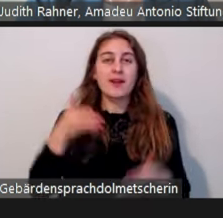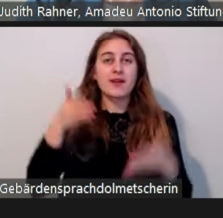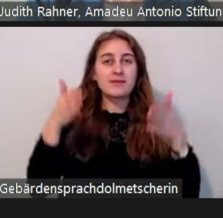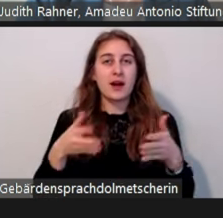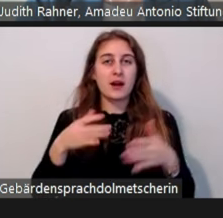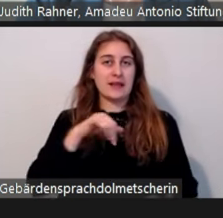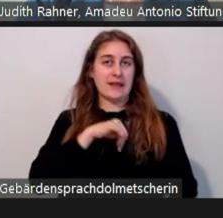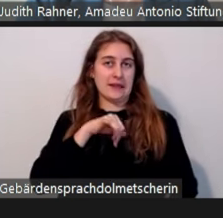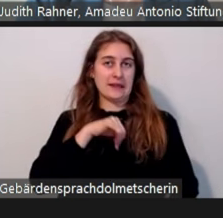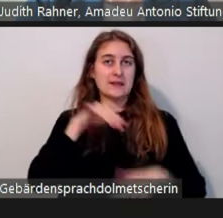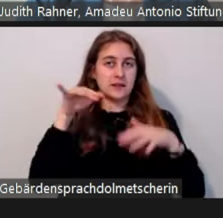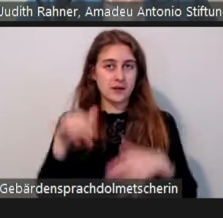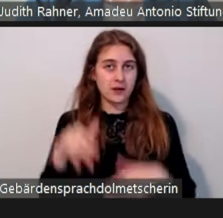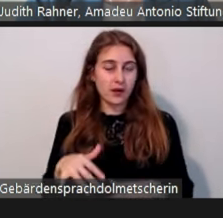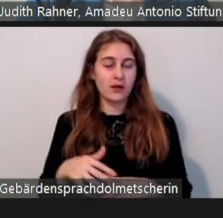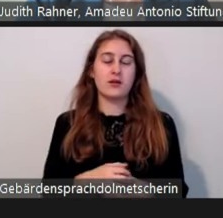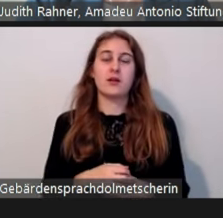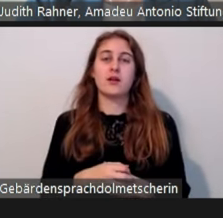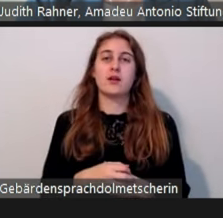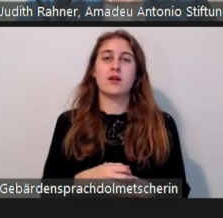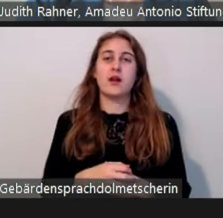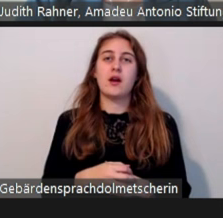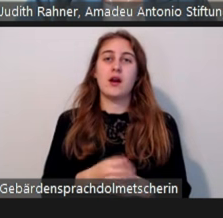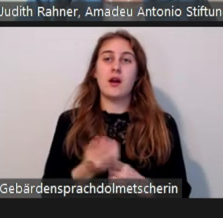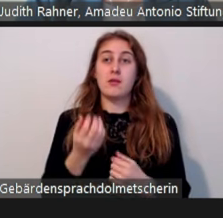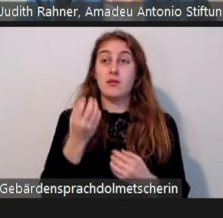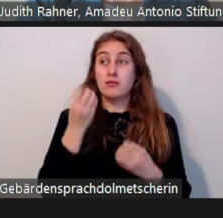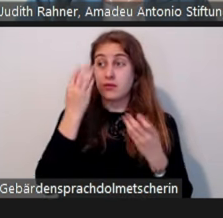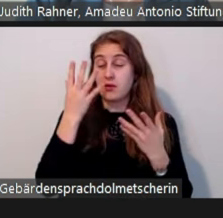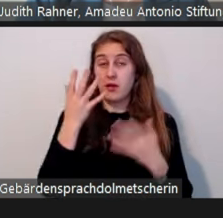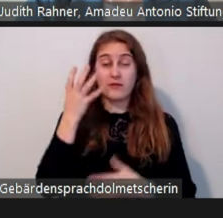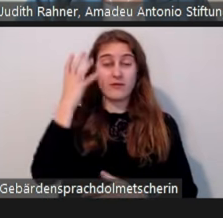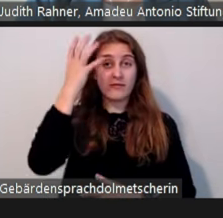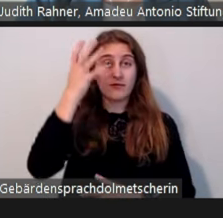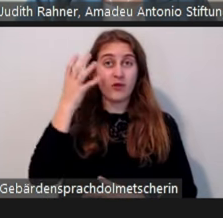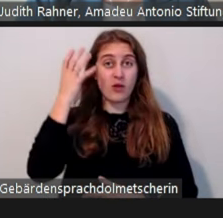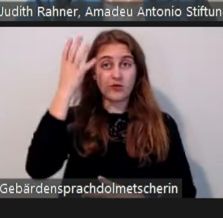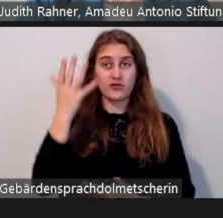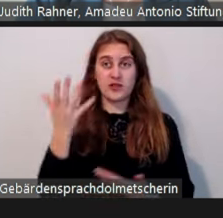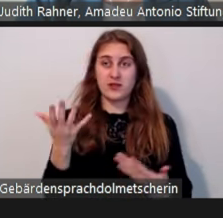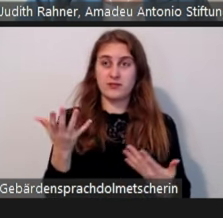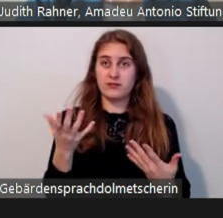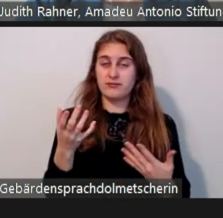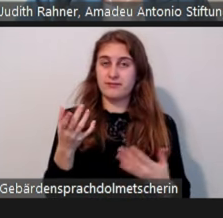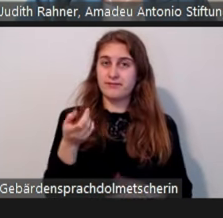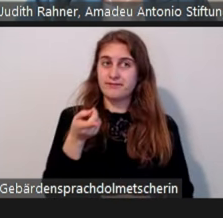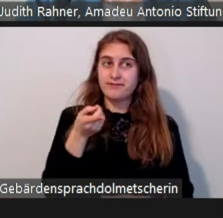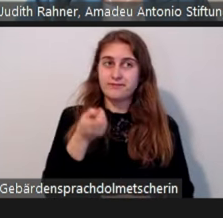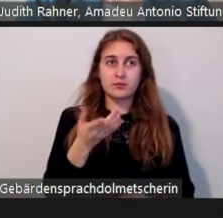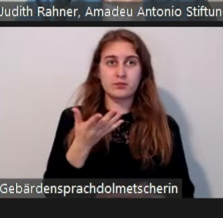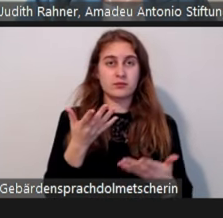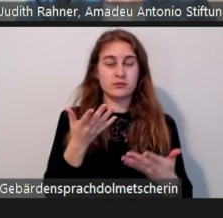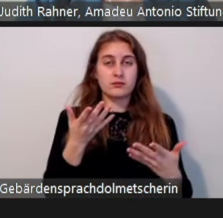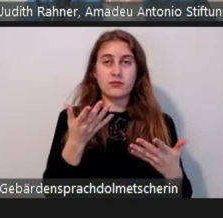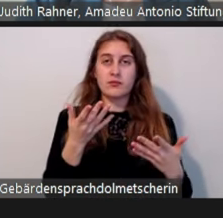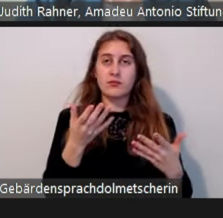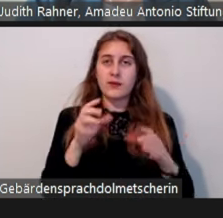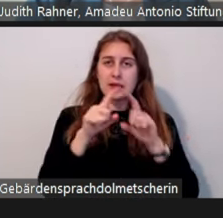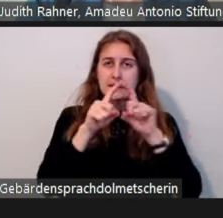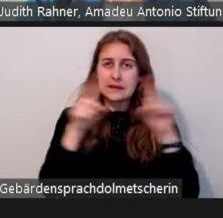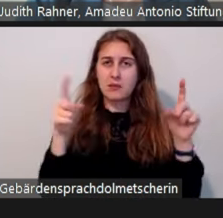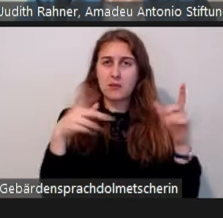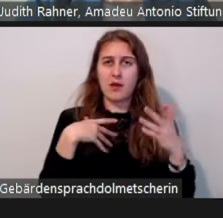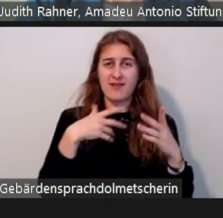merken aber auch, dass sobald sich das Thema nicht mehr gut skandalisieren oder instrumentalisieren lässt, uns wirklich auch um die